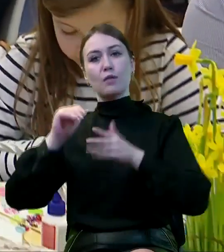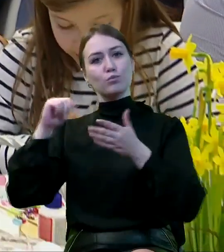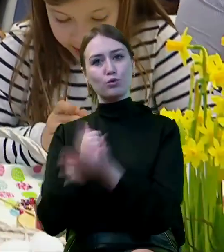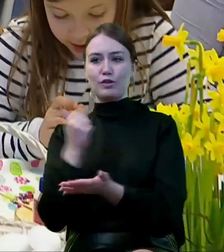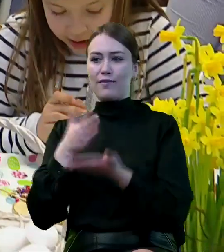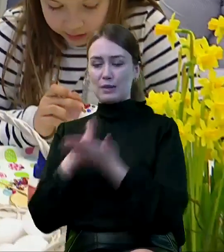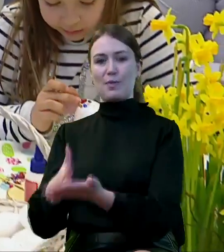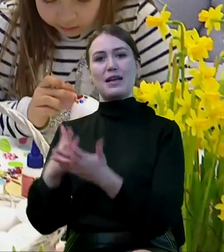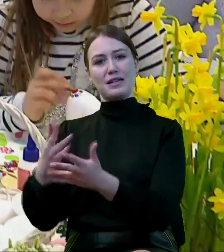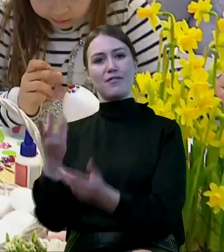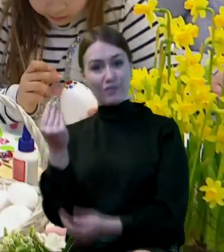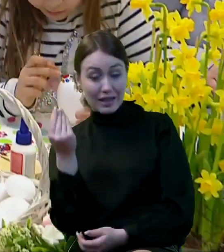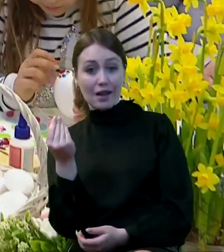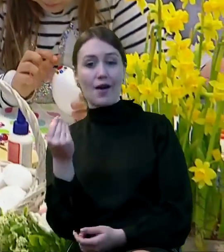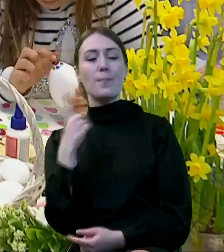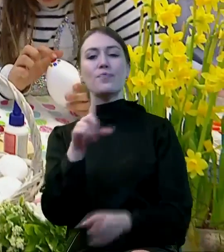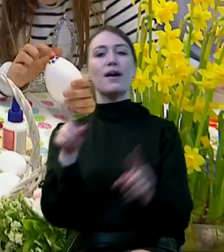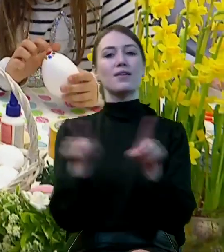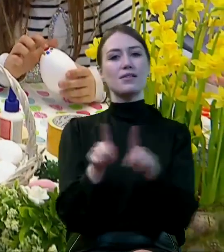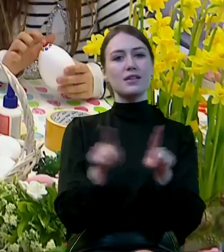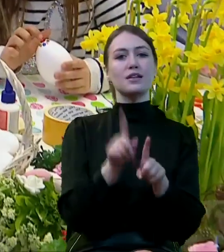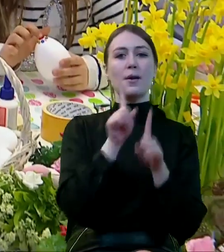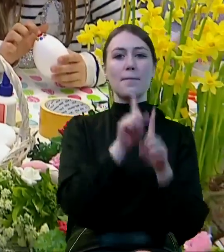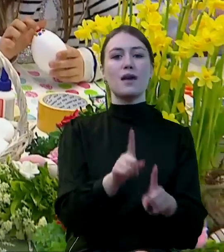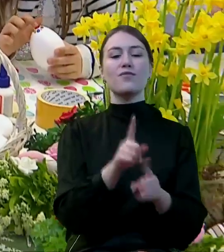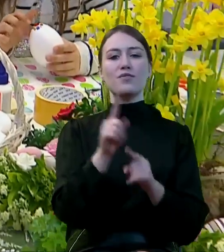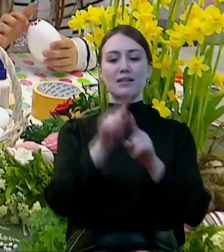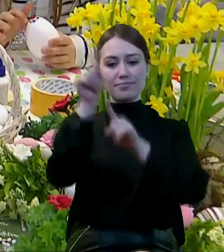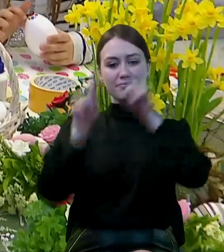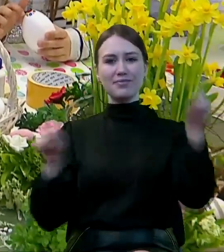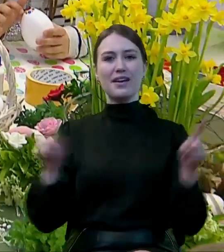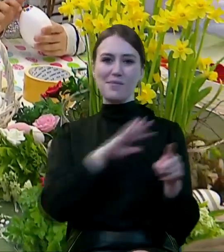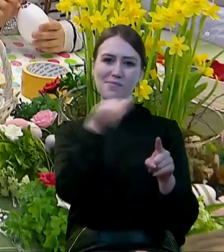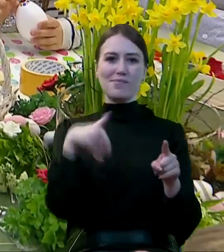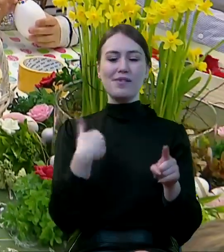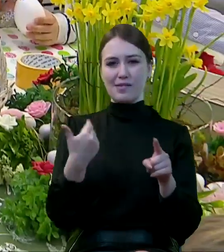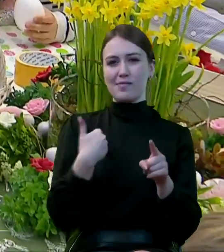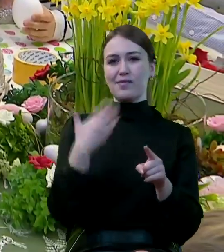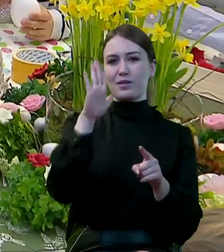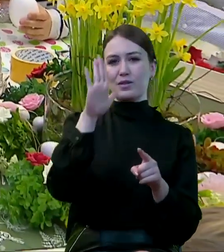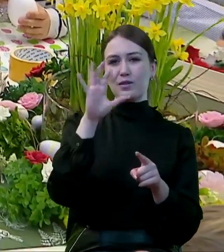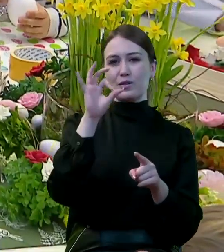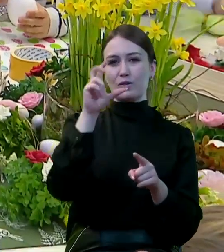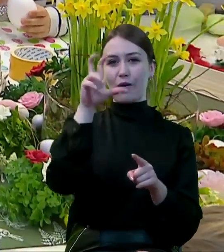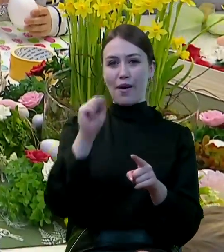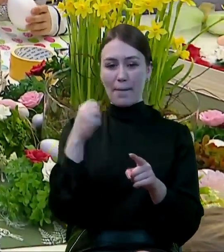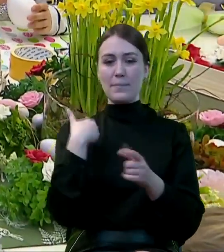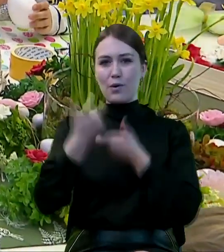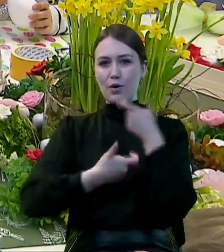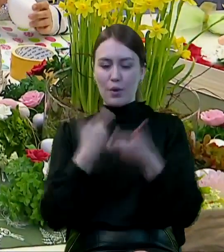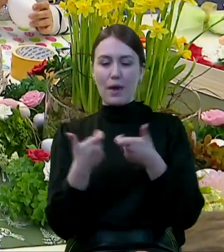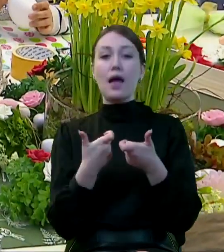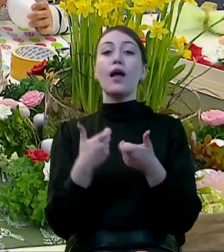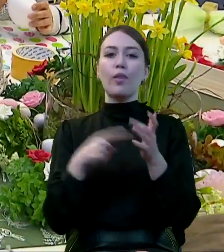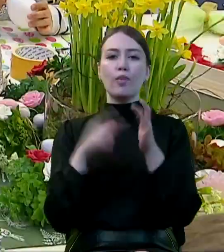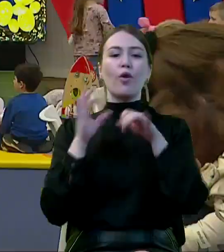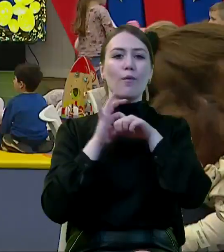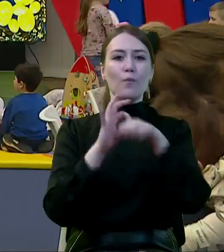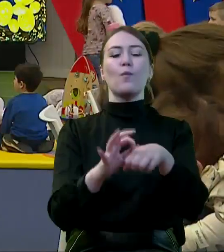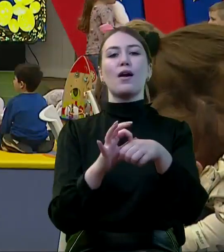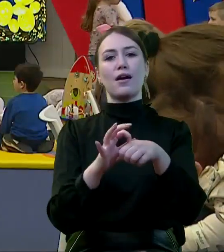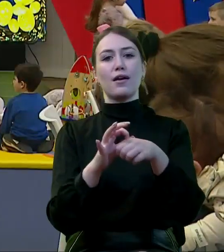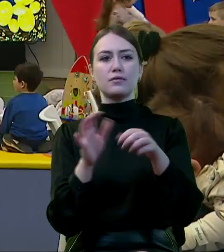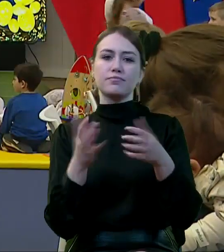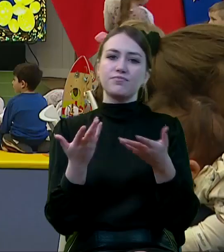finansowe, ale tak jak strategia demograficzna, którą pani minister Barbara Socha opracowała, pokazuje te kierunki